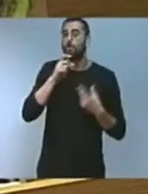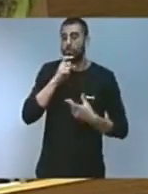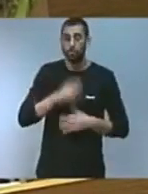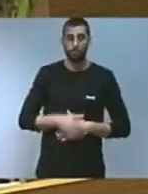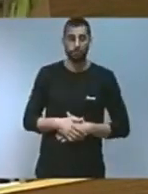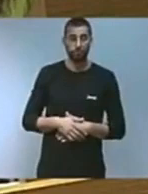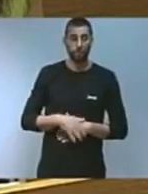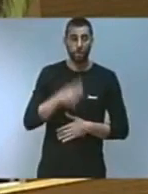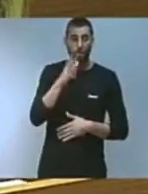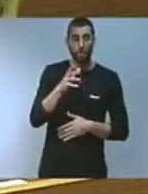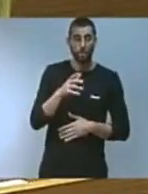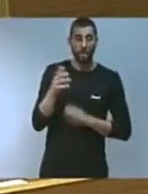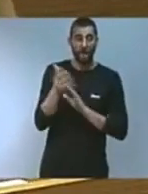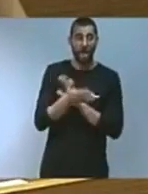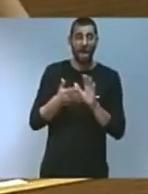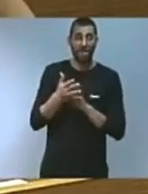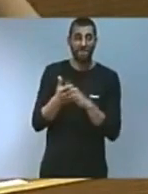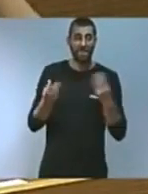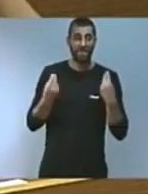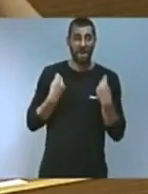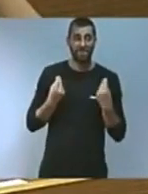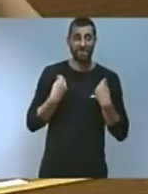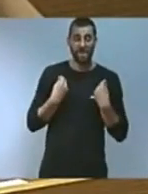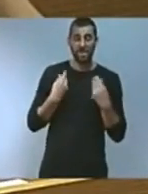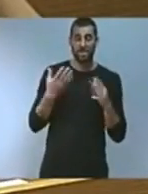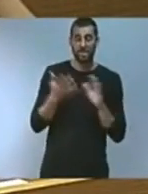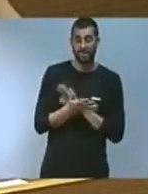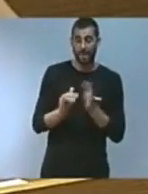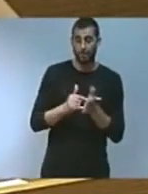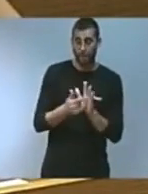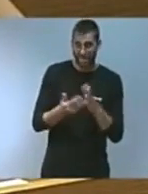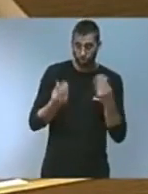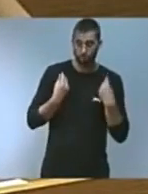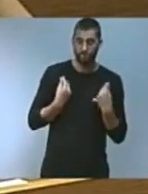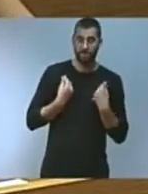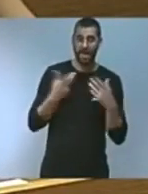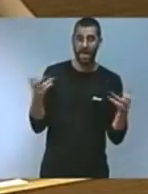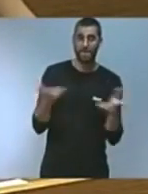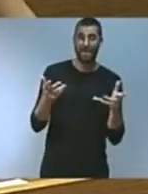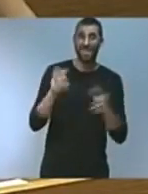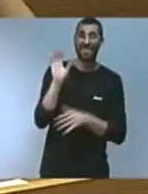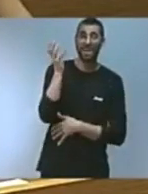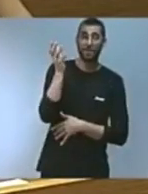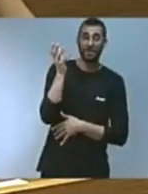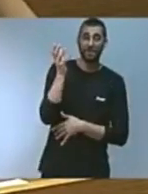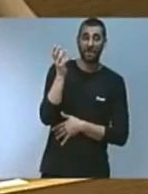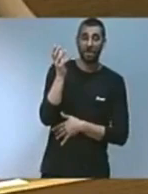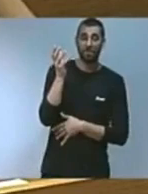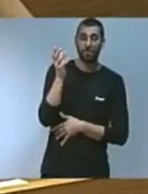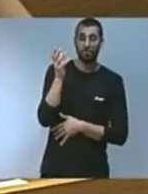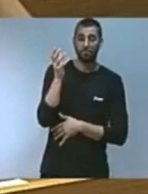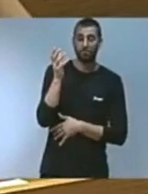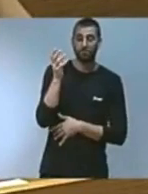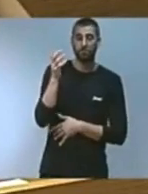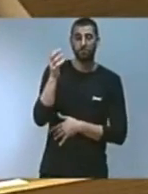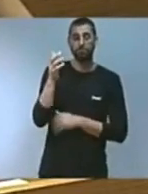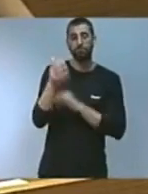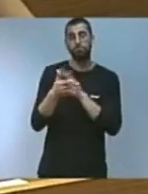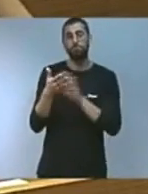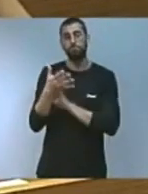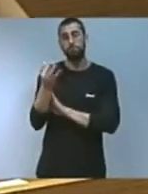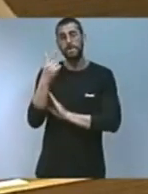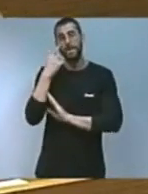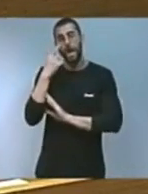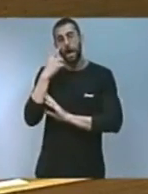parlar d'entorns de vida és parlar de projectes de vida, parlar d'emergència climàtica i com estem disposats a afrontar-la